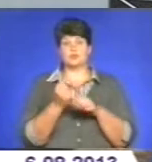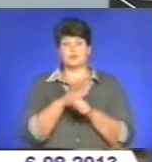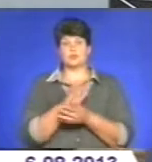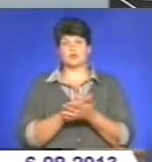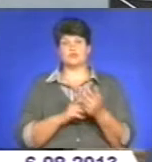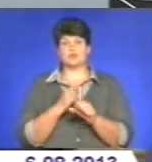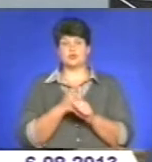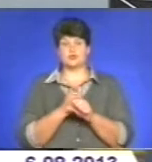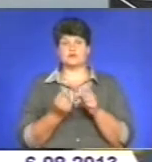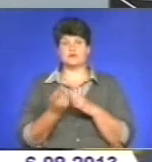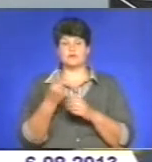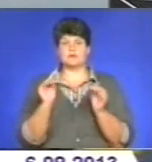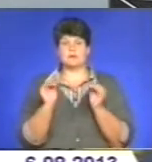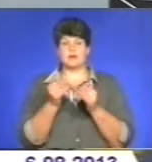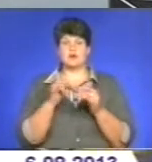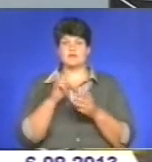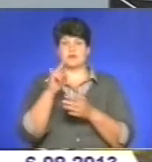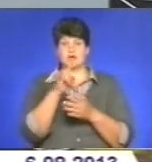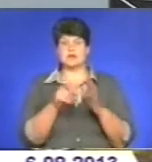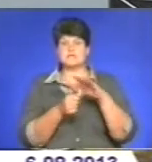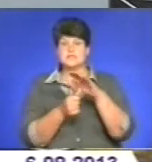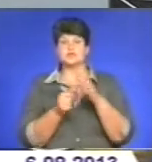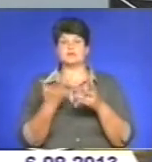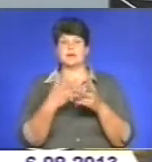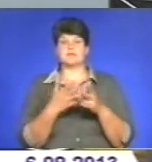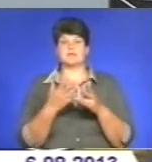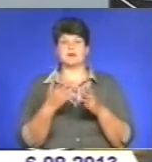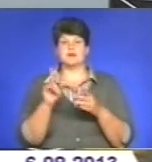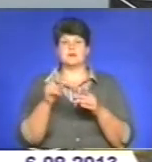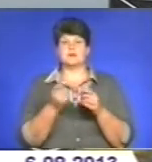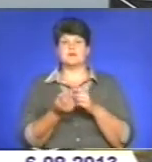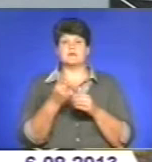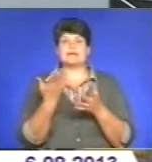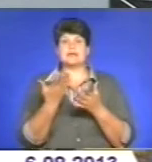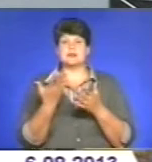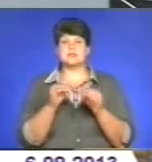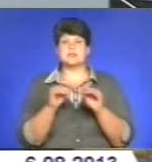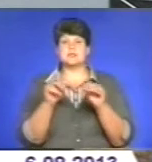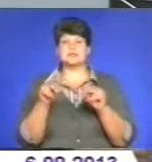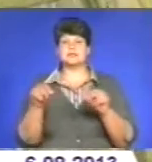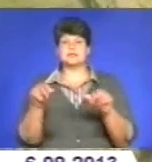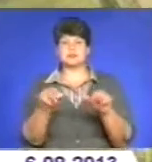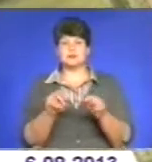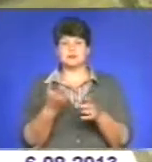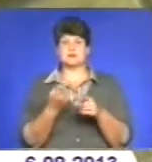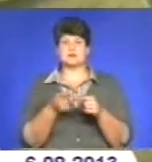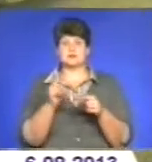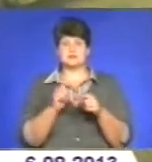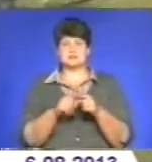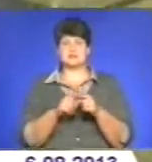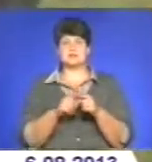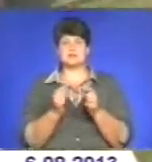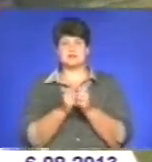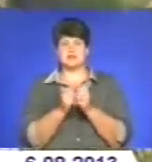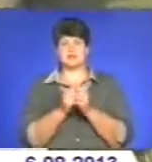малу авіацію з метою виявлення незаконних посівів наркомісних рослин в таких місцях, де при обходах населених пунктів